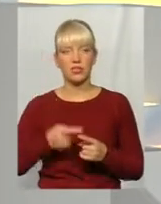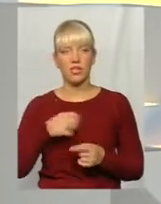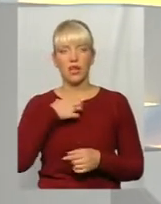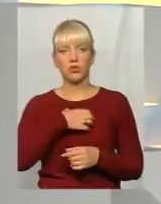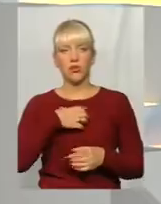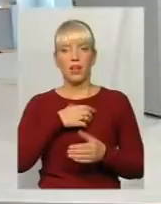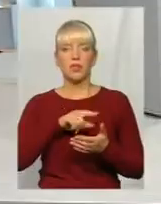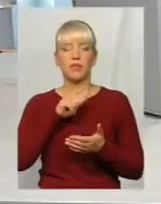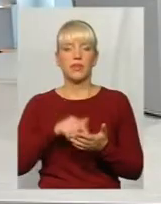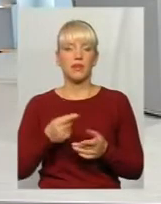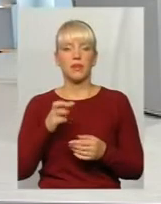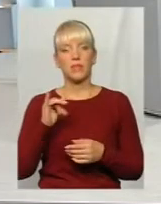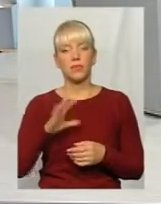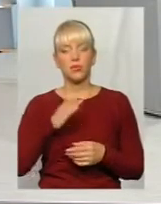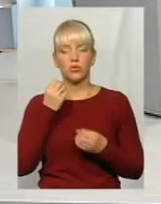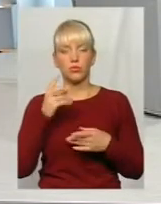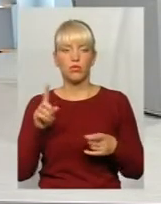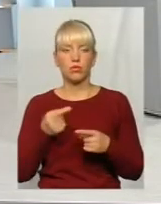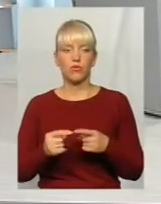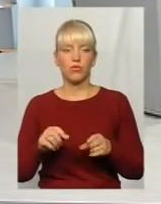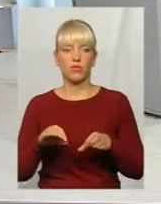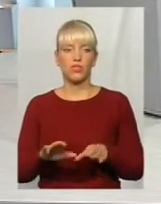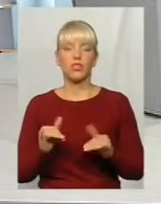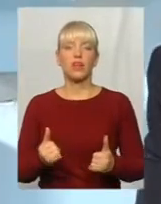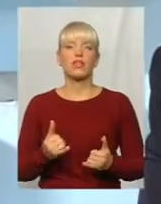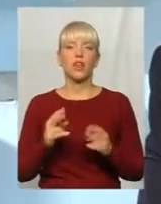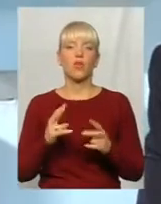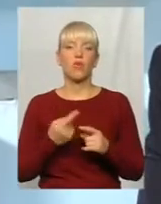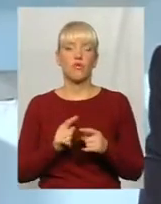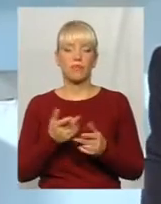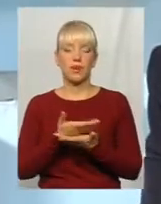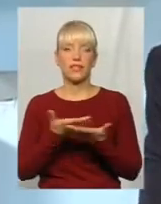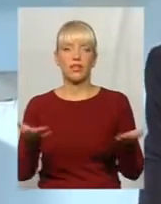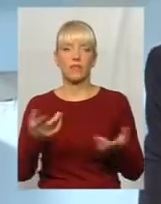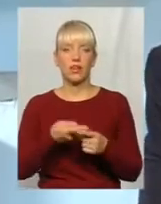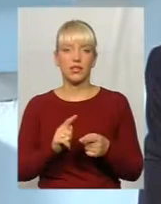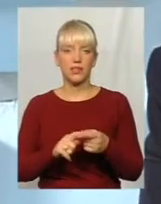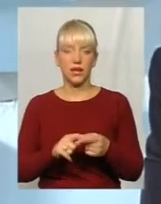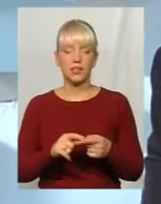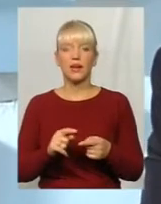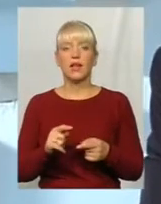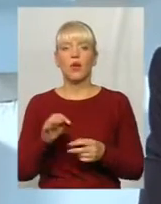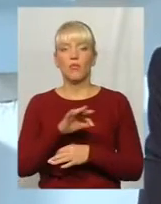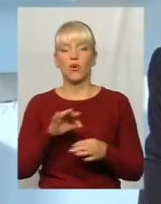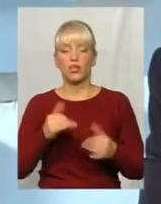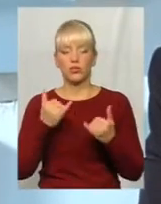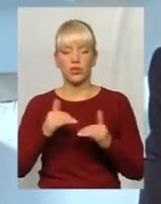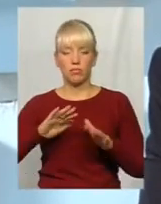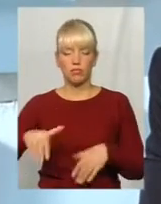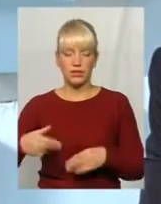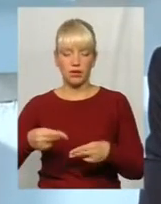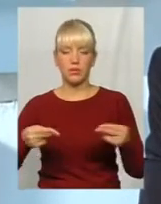воно вирішилось. Скажіть, для кого сьогодні презентували цей проєкт? Власне, сьогодні, після підписання меморандуму, коли міський голова Олександр